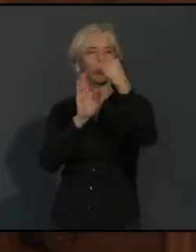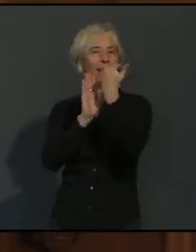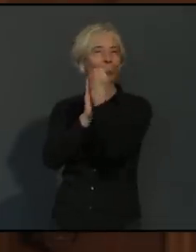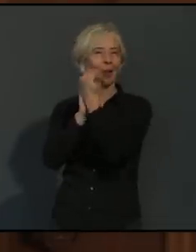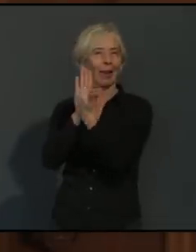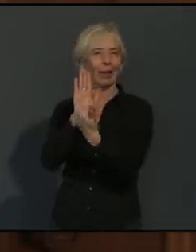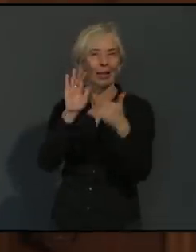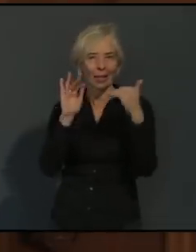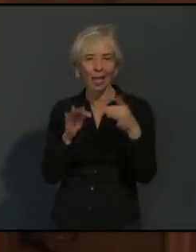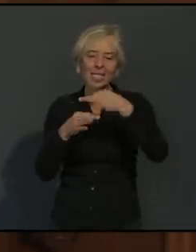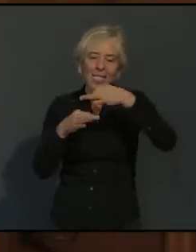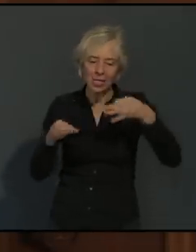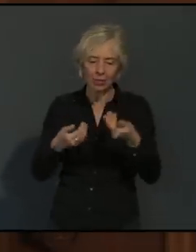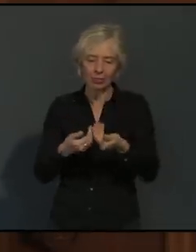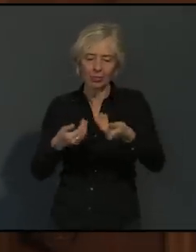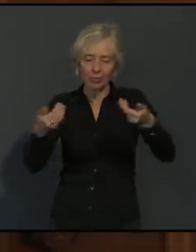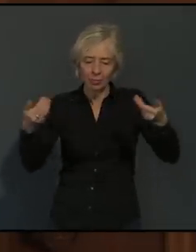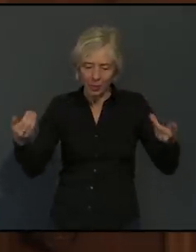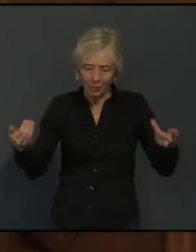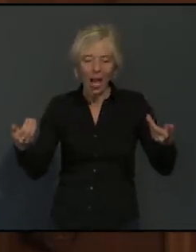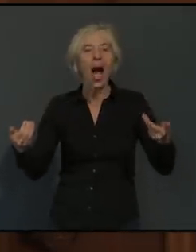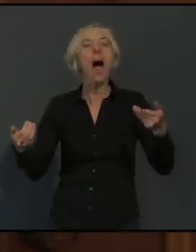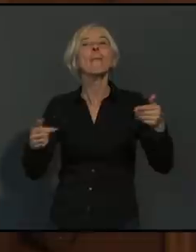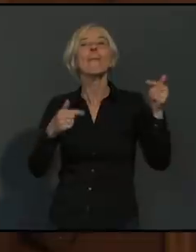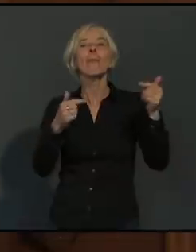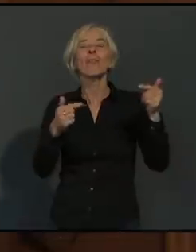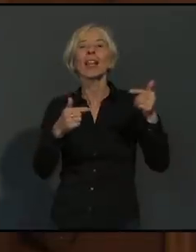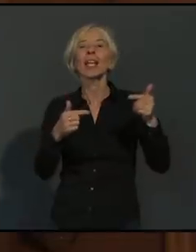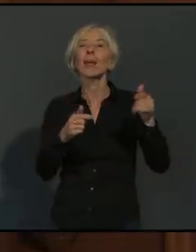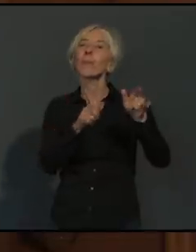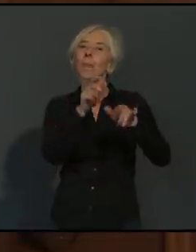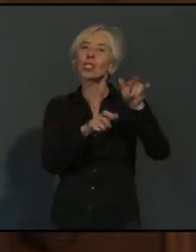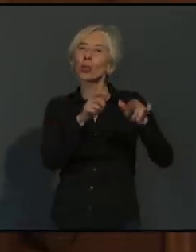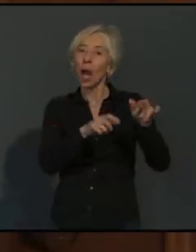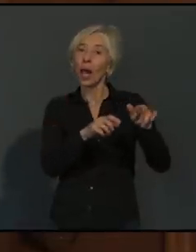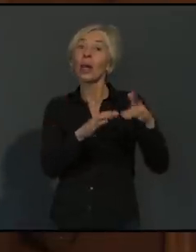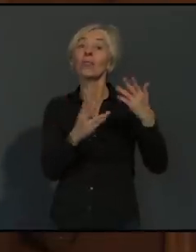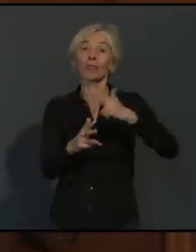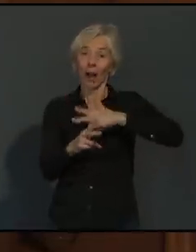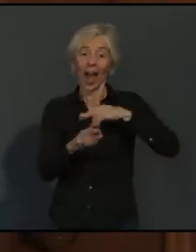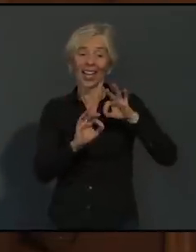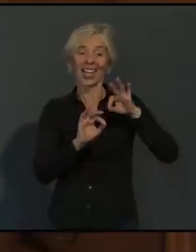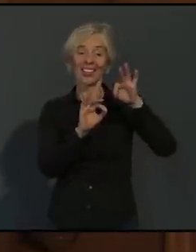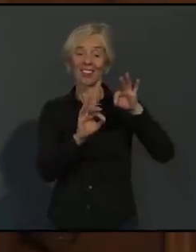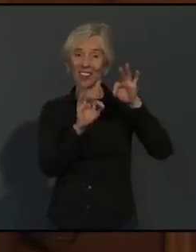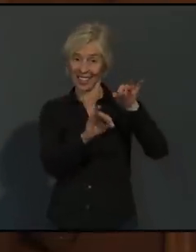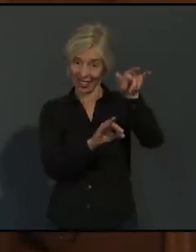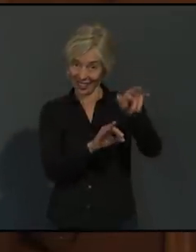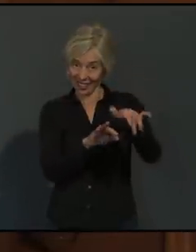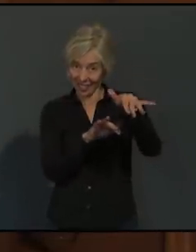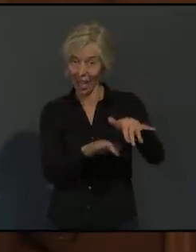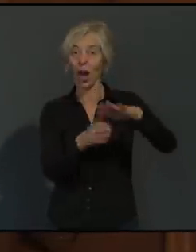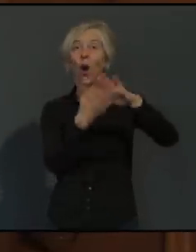natürlich zwischen den Infizierten und den Kontaktpersonen. Was dazu führt, in Pflegeheimen, und das war ja die Frage,